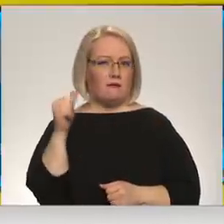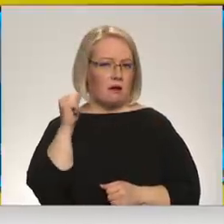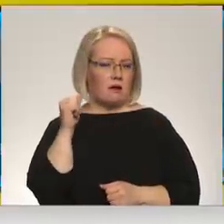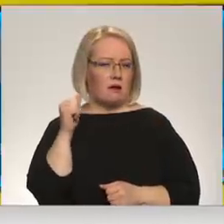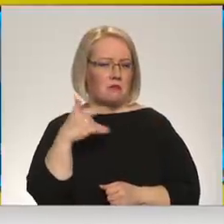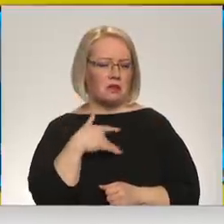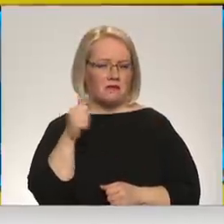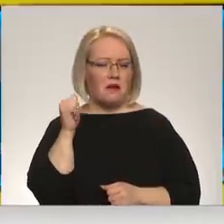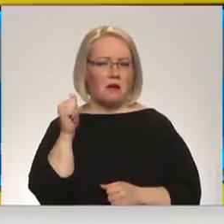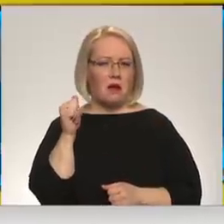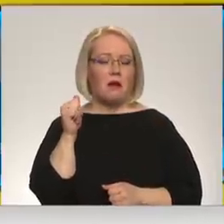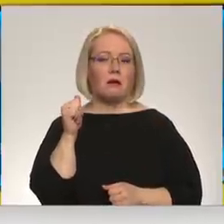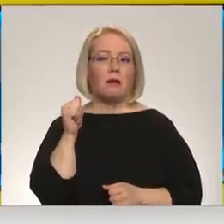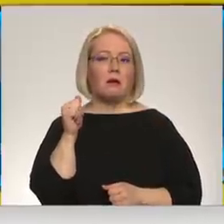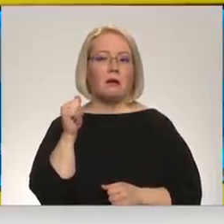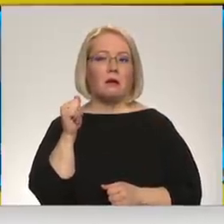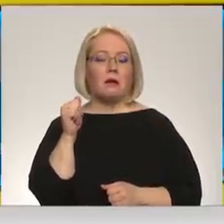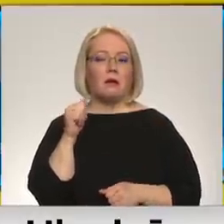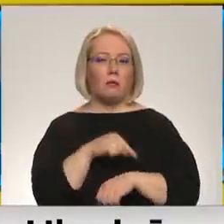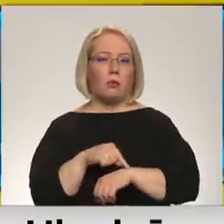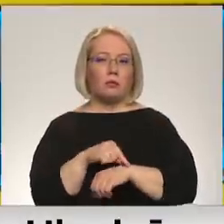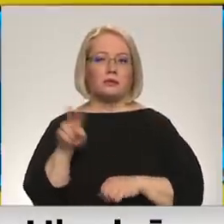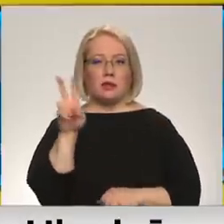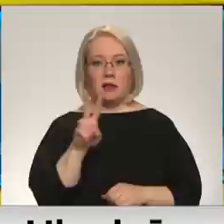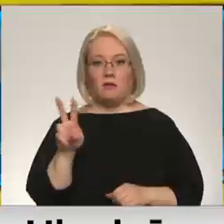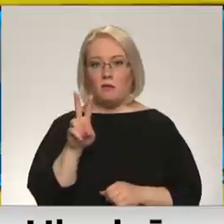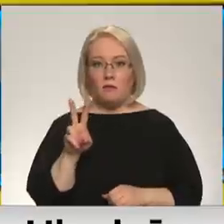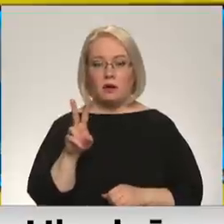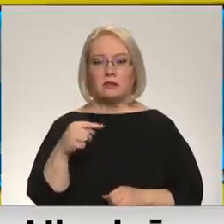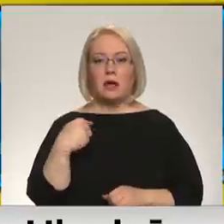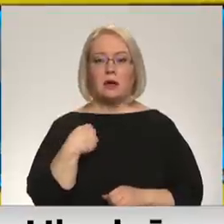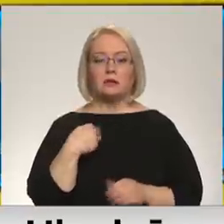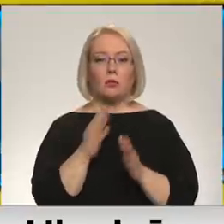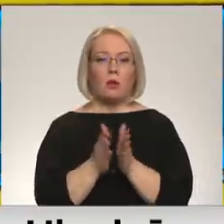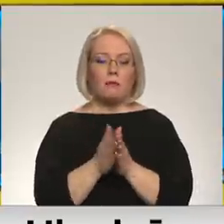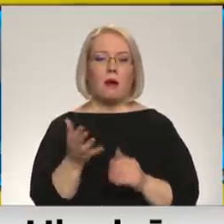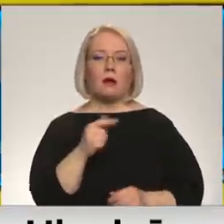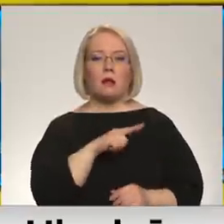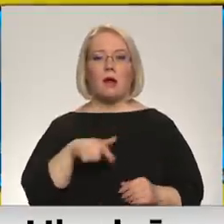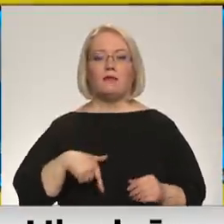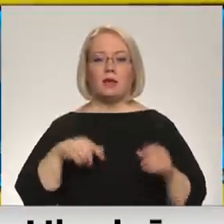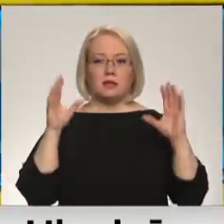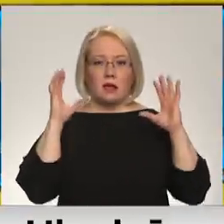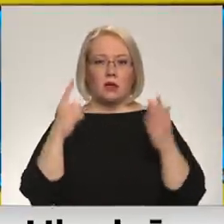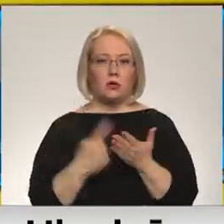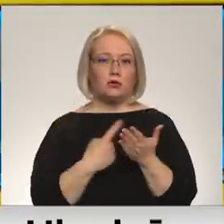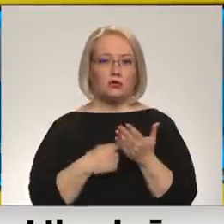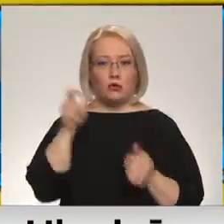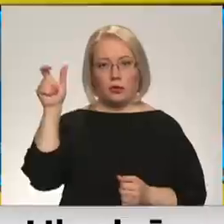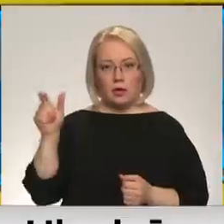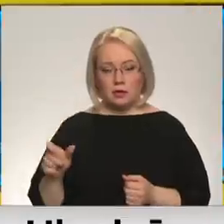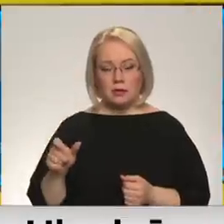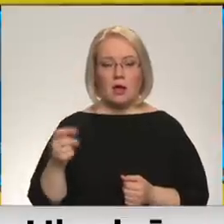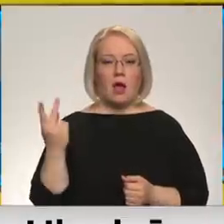2002. es kopā ar Latvijas rādio žurnālisti Indrus